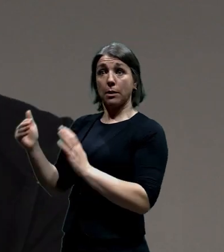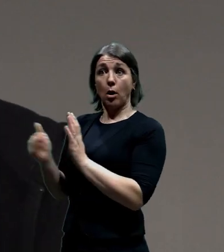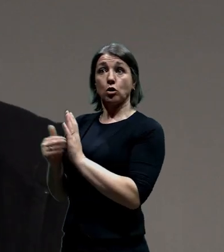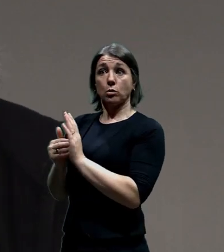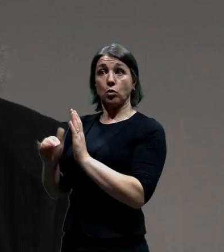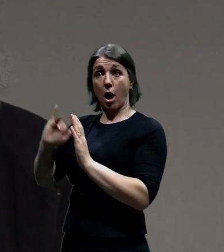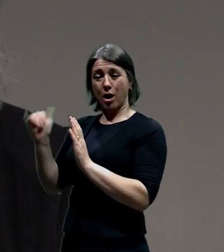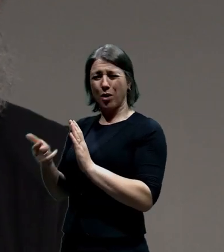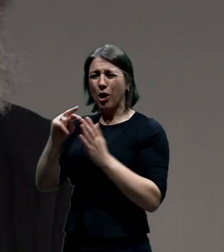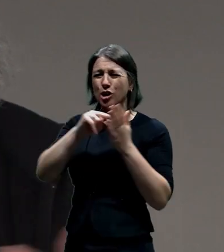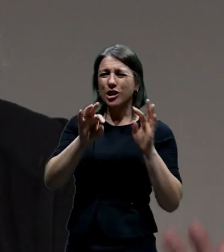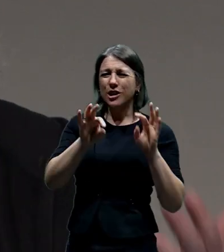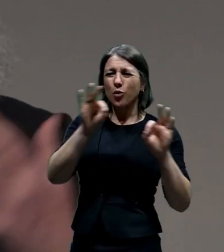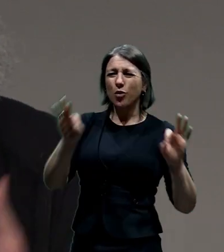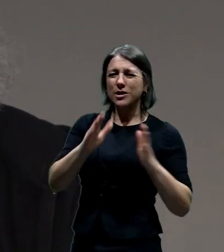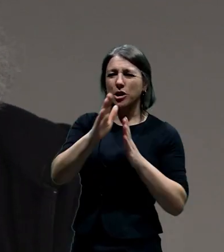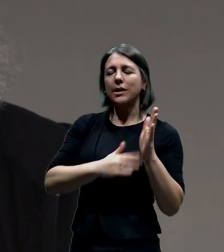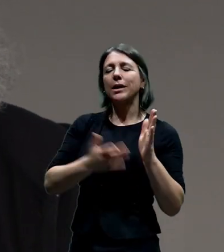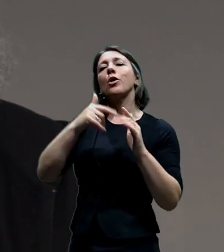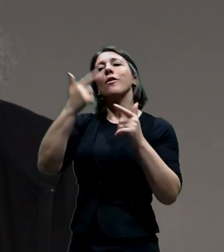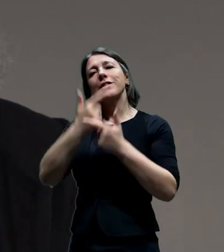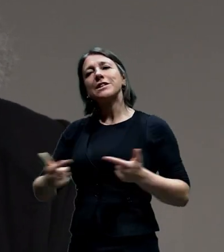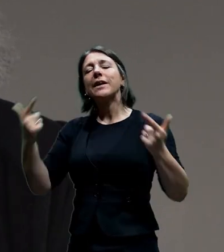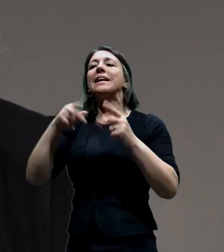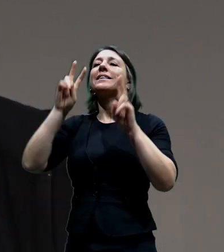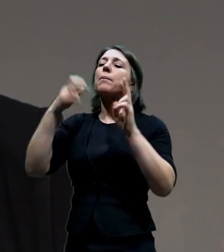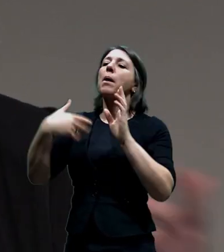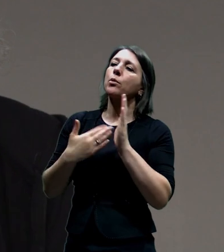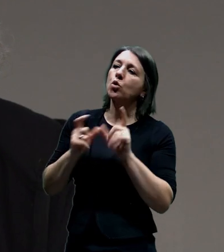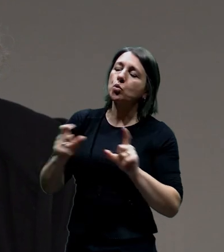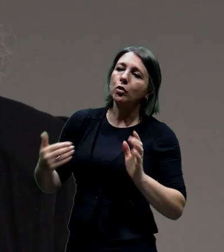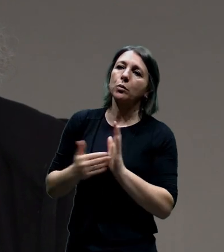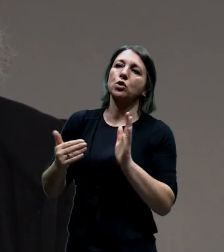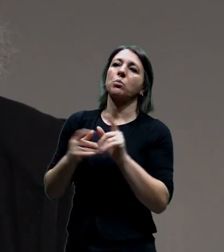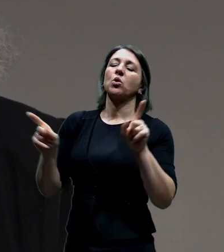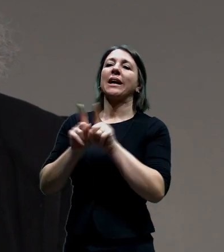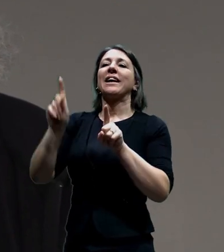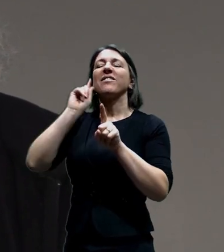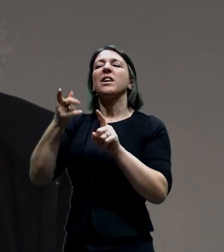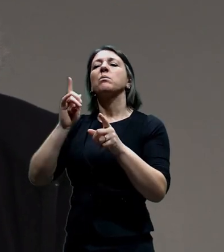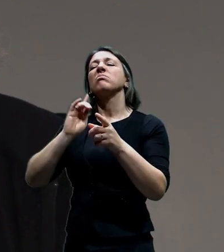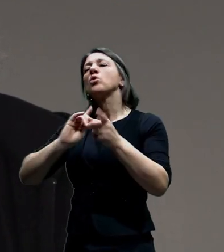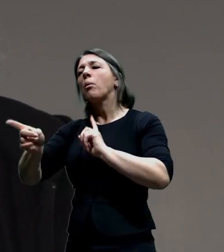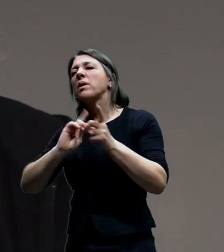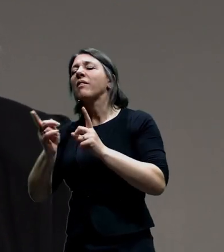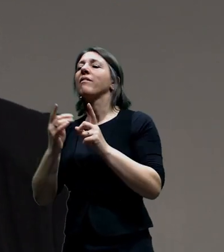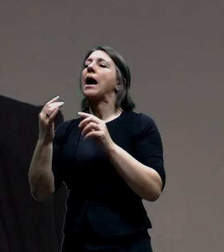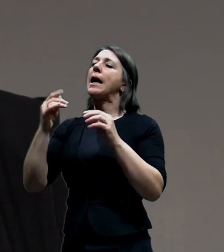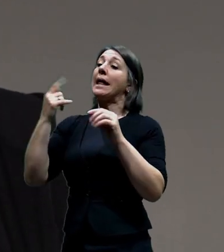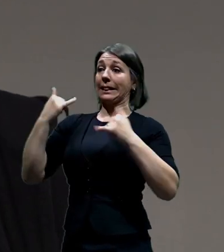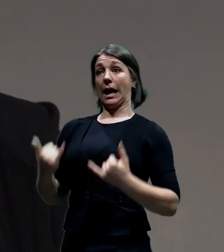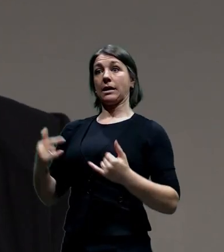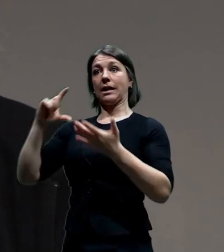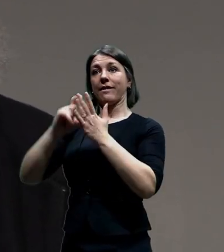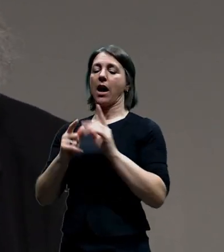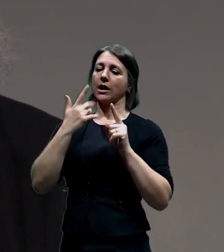pan Ingin na začátku začínal jak nás seznamoval vlastně s tím tématem, že tam vlastně ty dopravní stavby tvořejí takový trojuhelník, a jestli by to